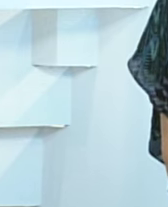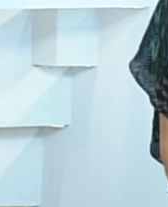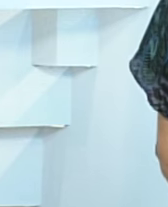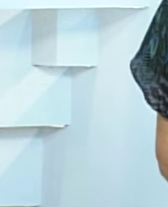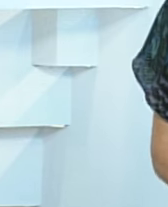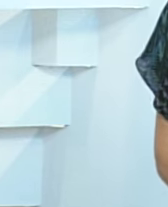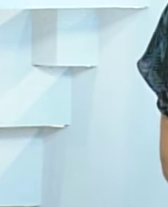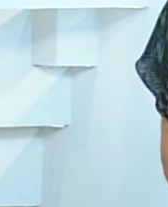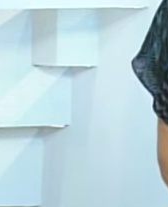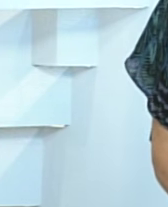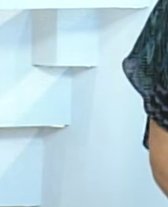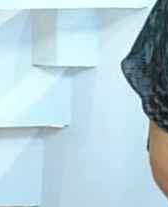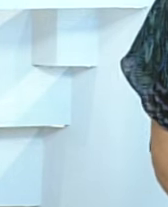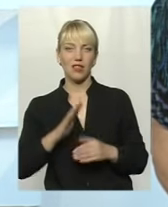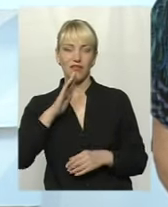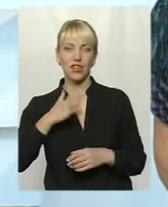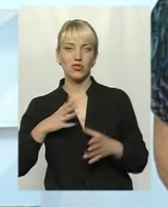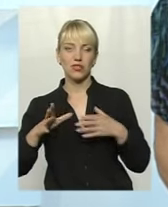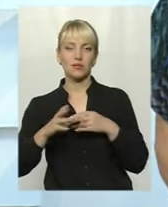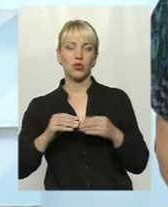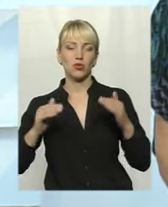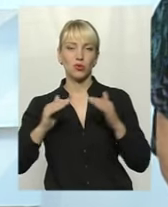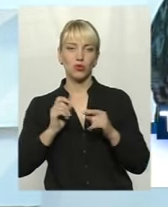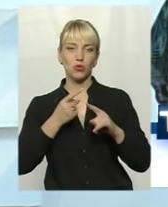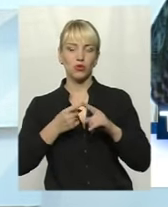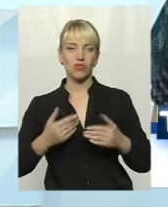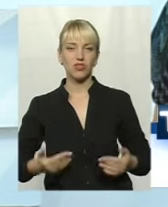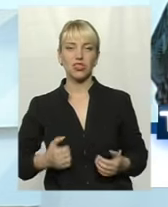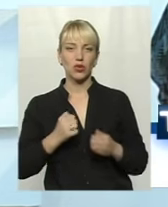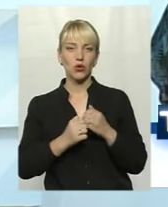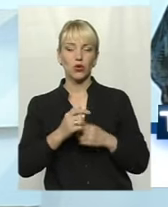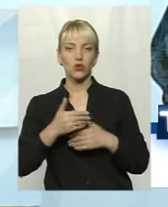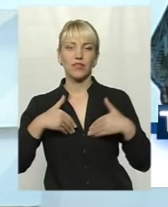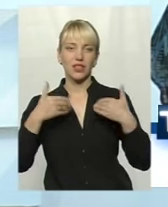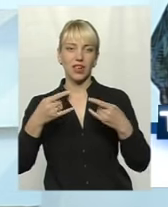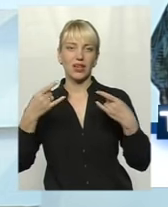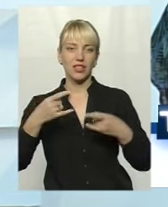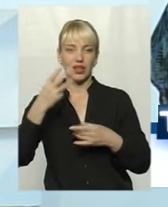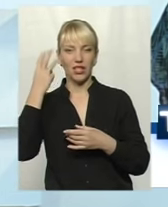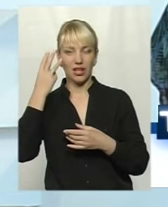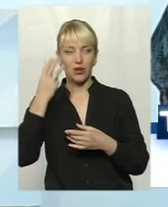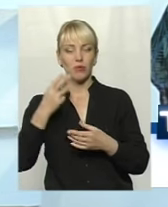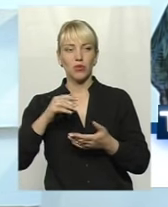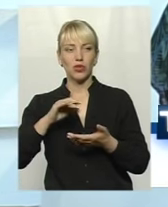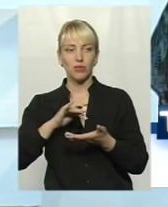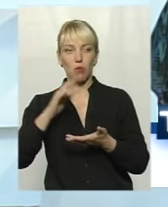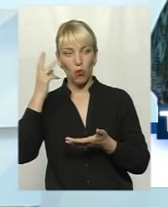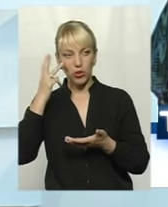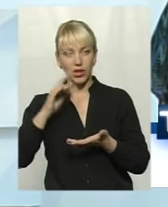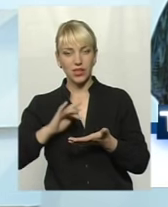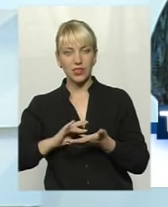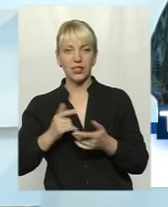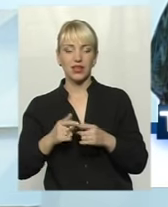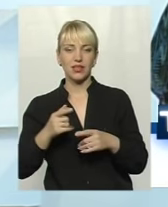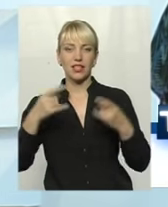Із побажаннями злагоди у нашому спільному домі та позитиву у житті кожного вас вітає Хмельницька телекомпанія Поділя Центр. прямому ефірі